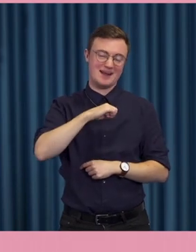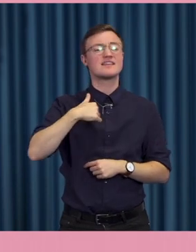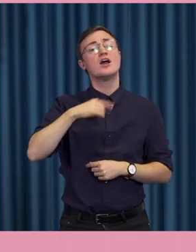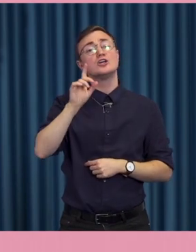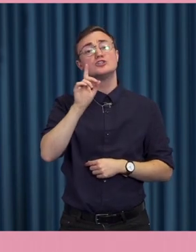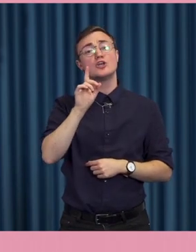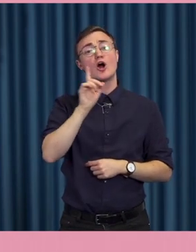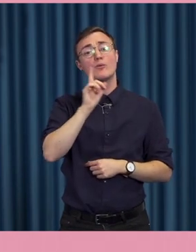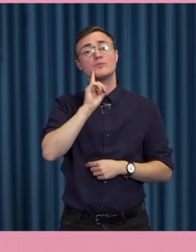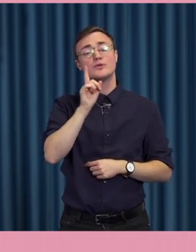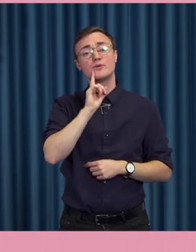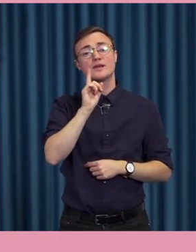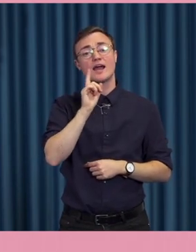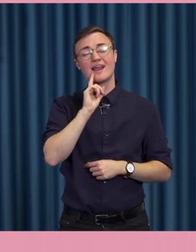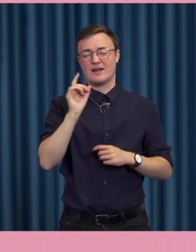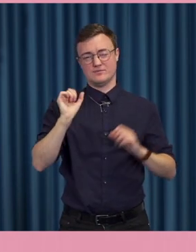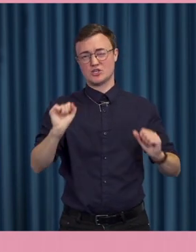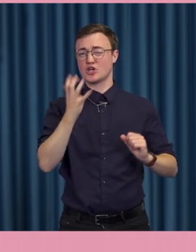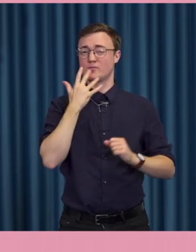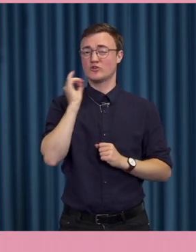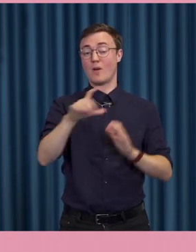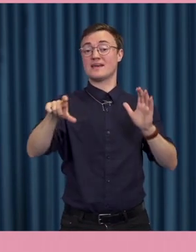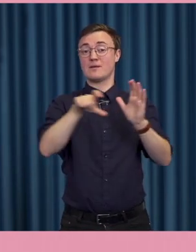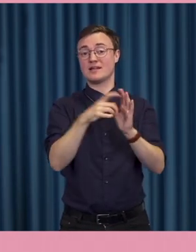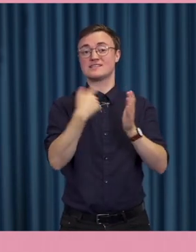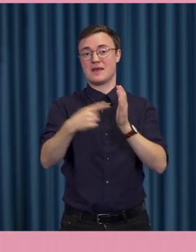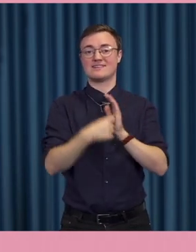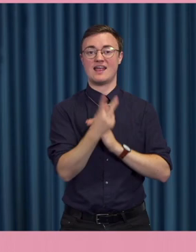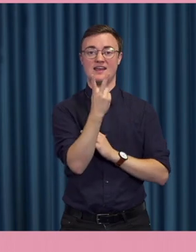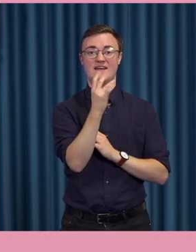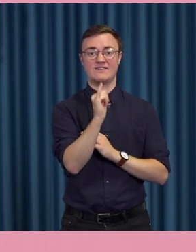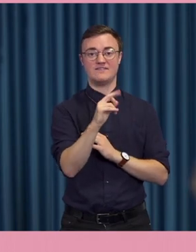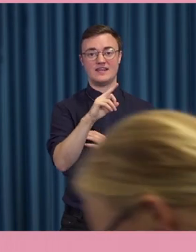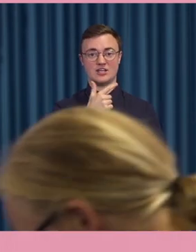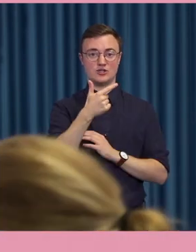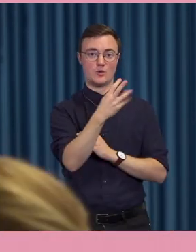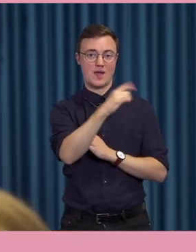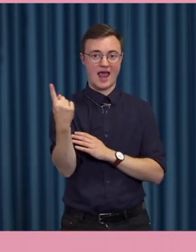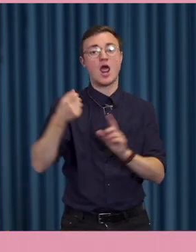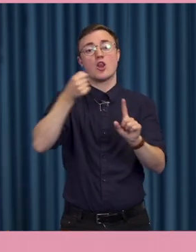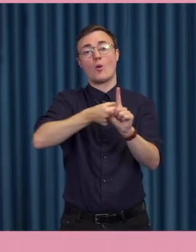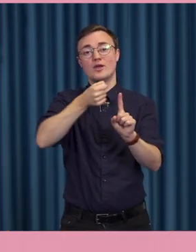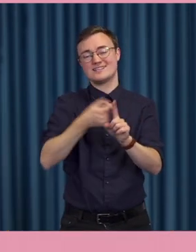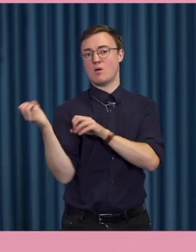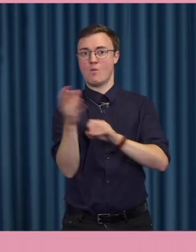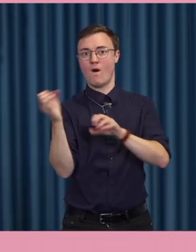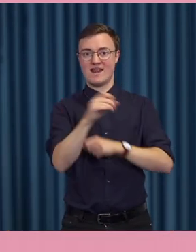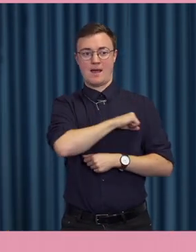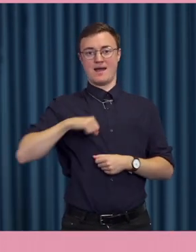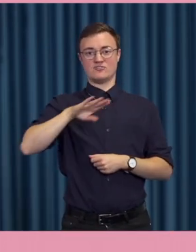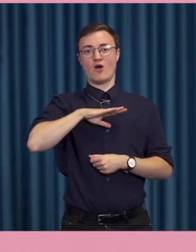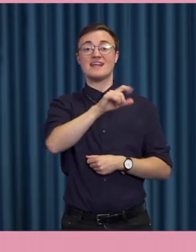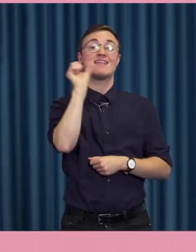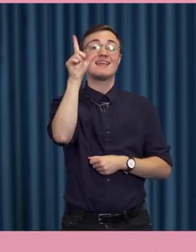prata om vårt kapitel, virtuell lobbyism, att påverka makthavare i den digitala eran.